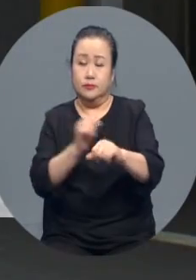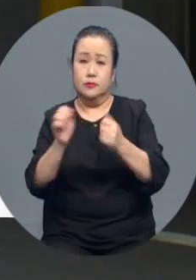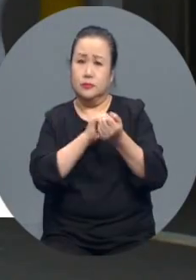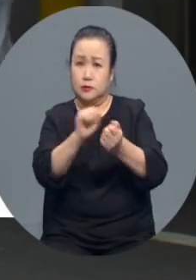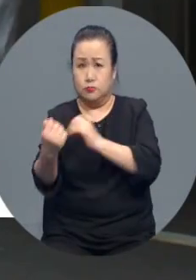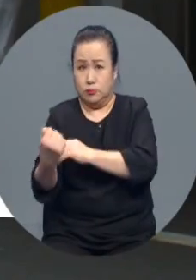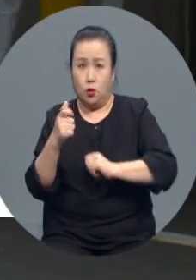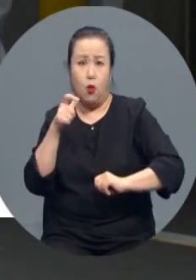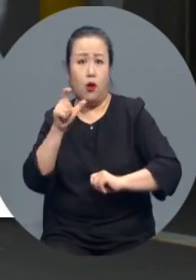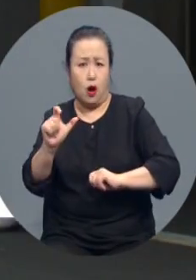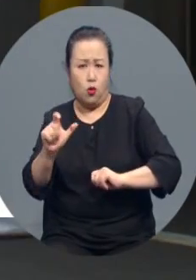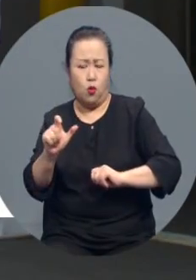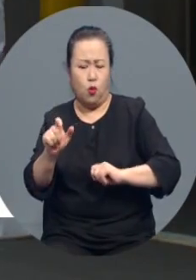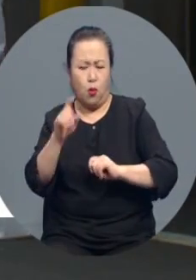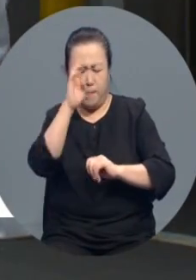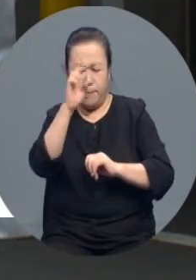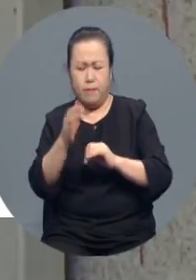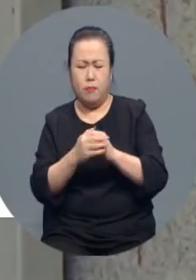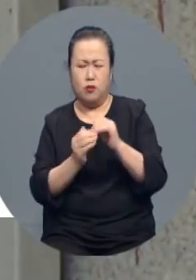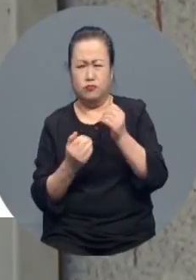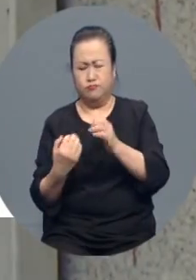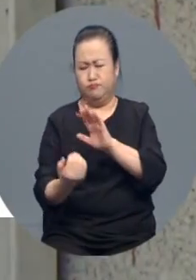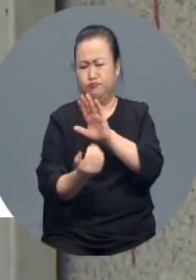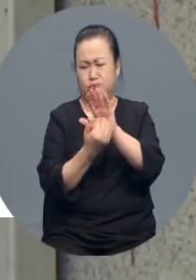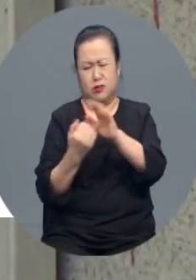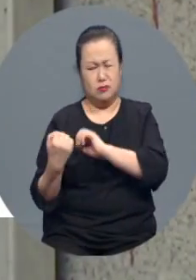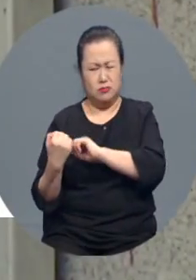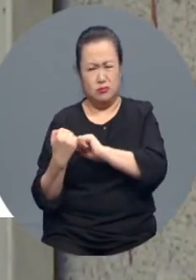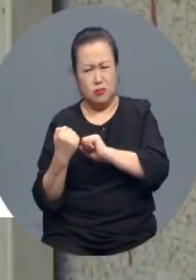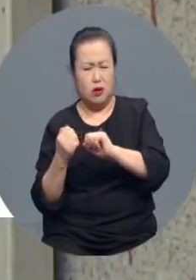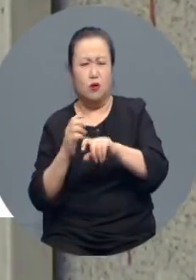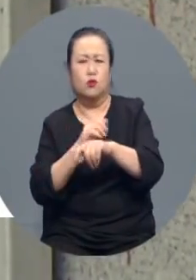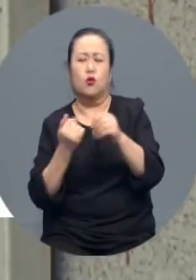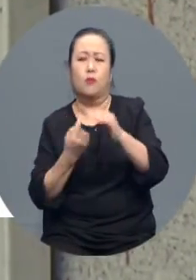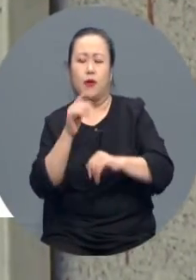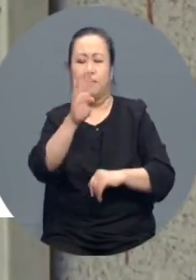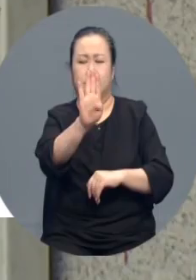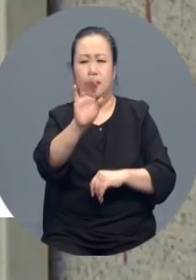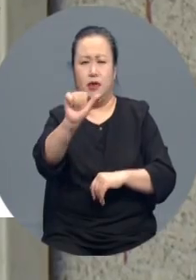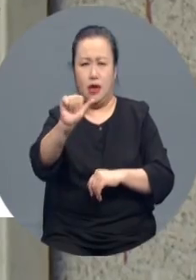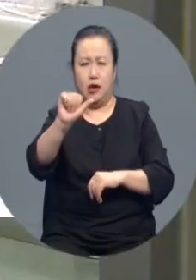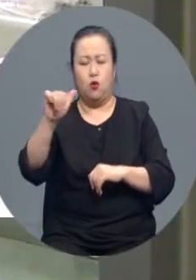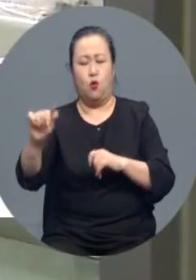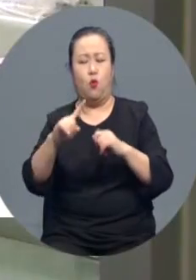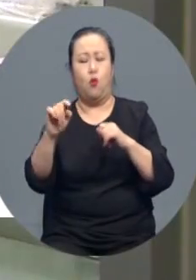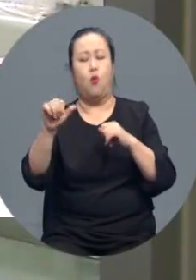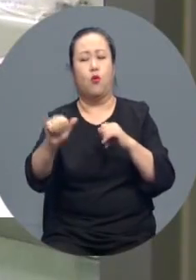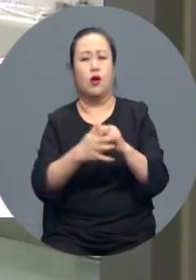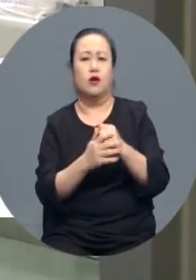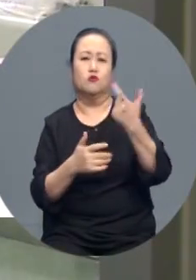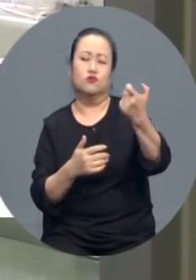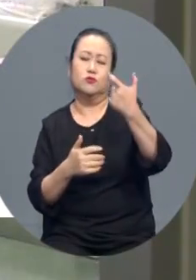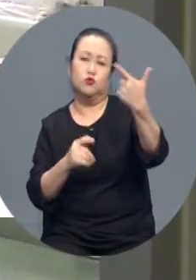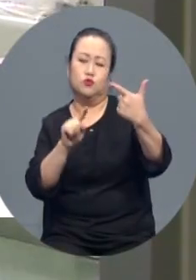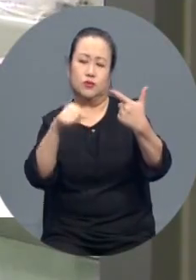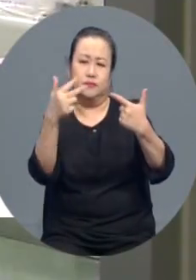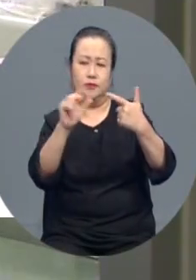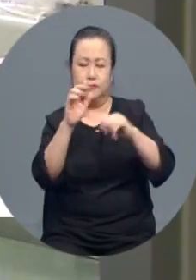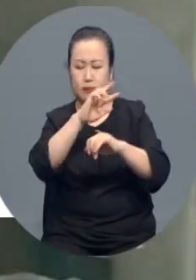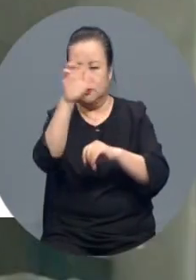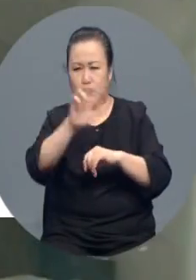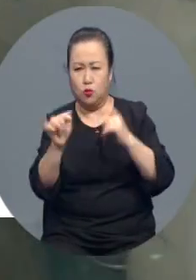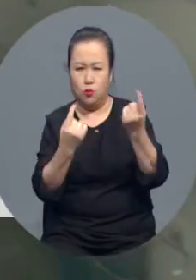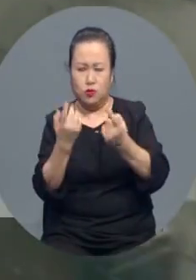전파력이 강하고 면역 회피성이 높은 오미크론 BAO 변이 검출률이 66.7%로 전국